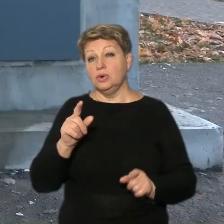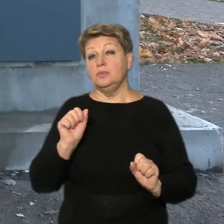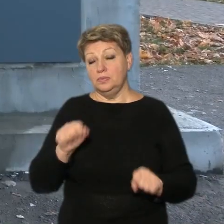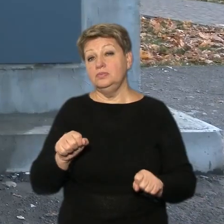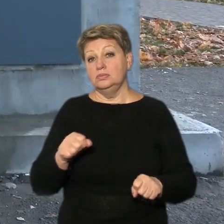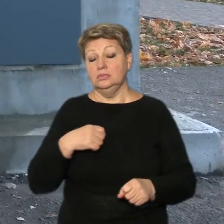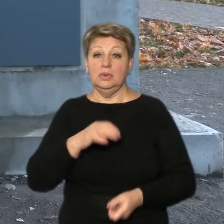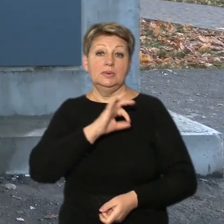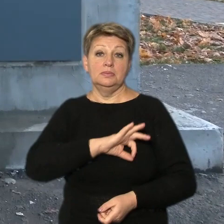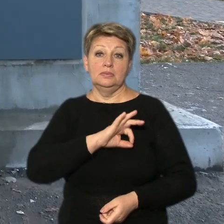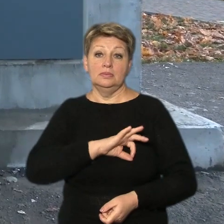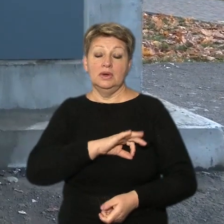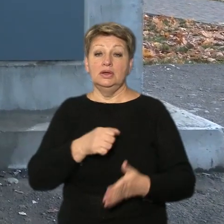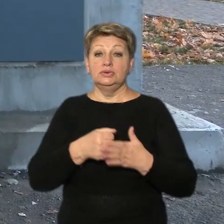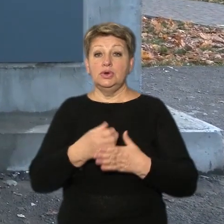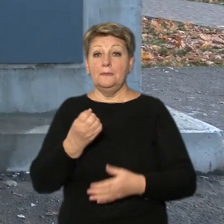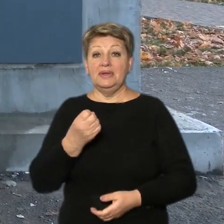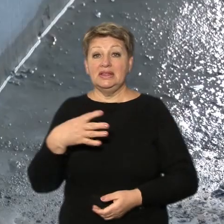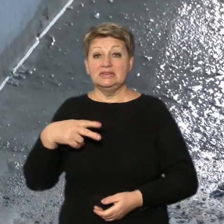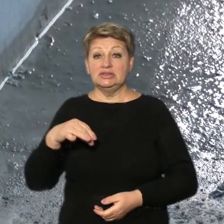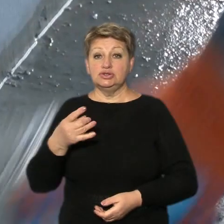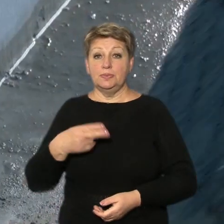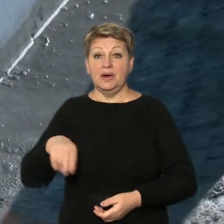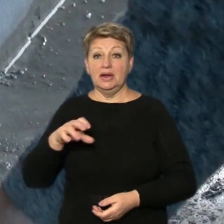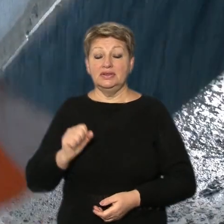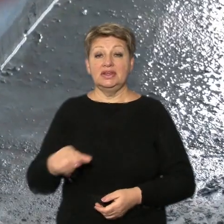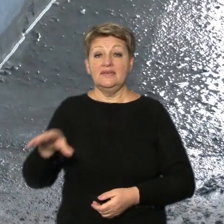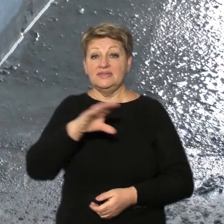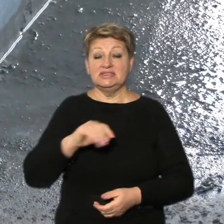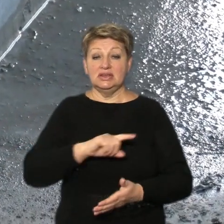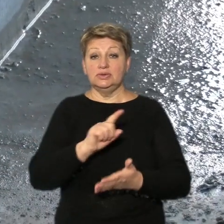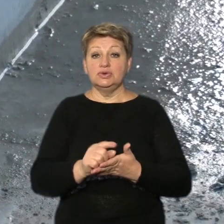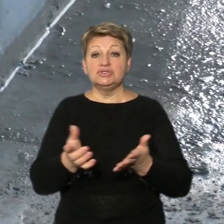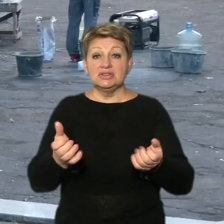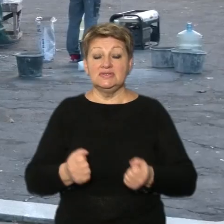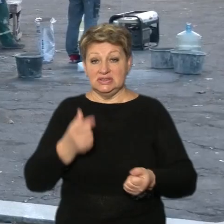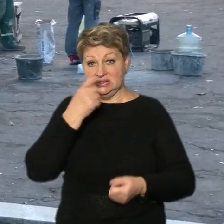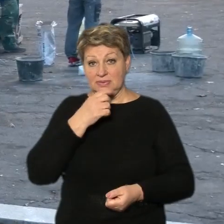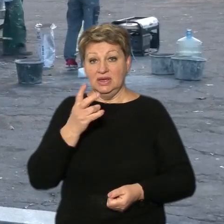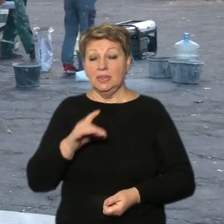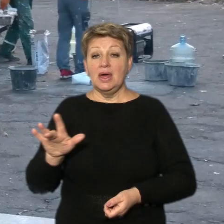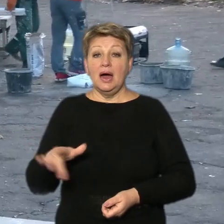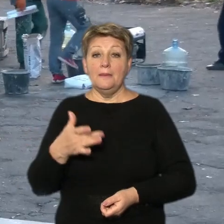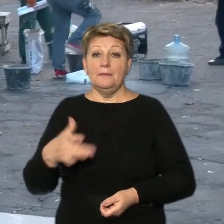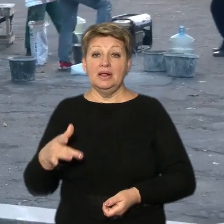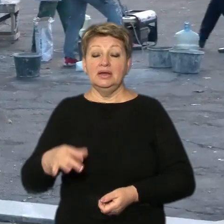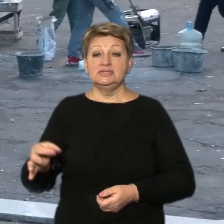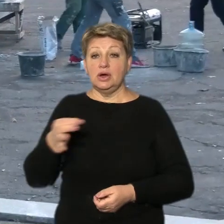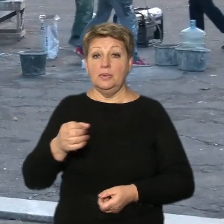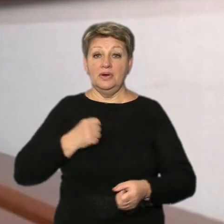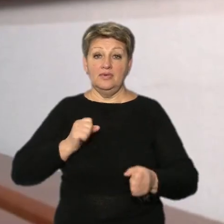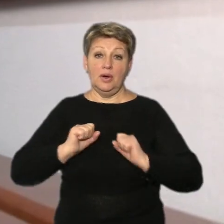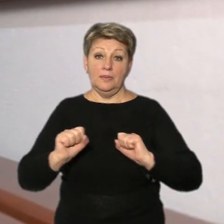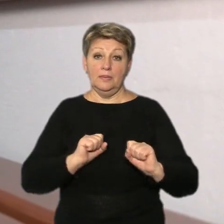укриттям. До 15 листопада всі 18 споруд має прийняти на баланс профільний департамент обласної військової адміністрації, каже пан Сергій.